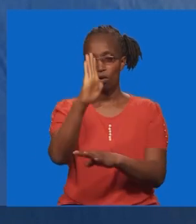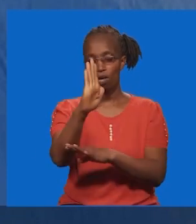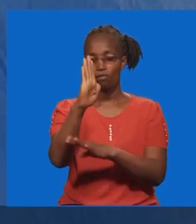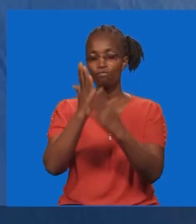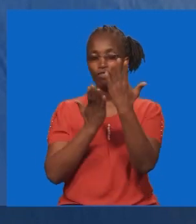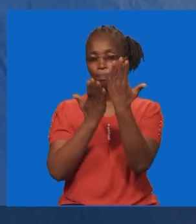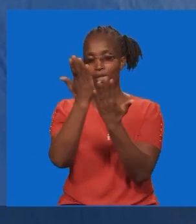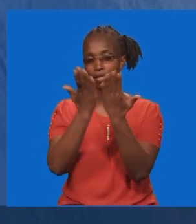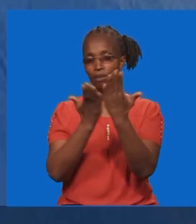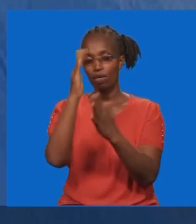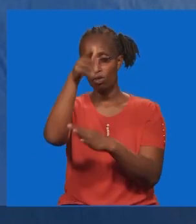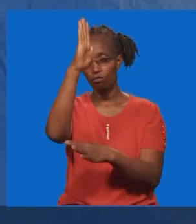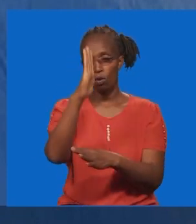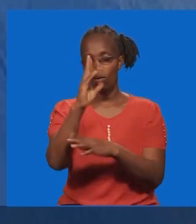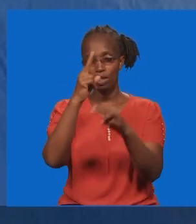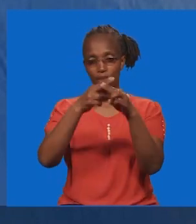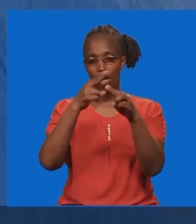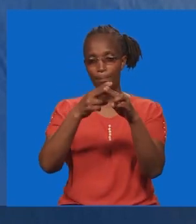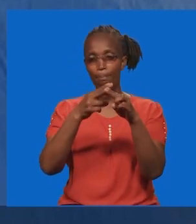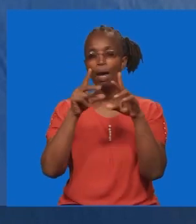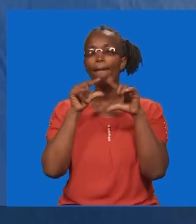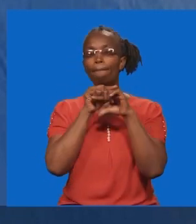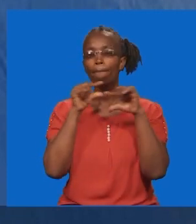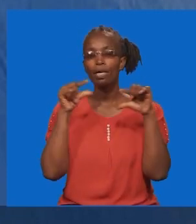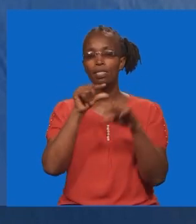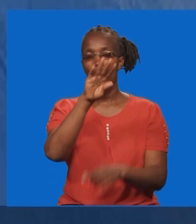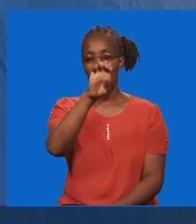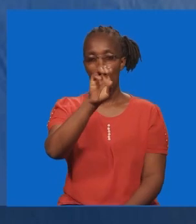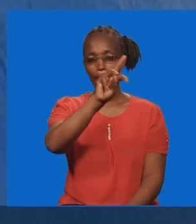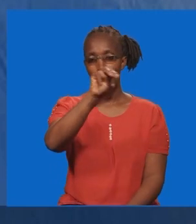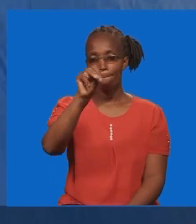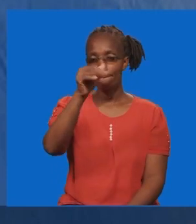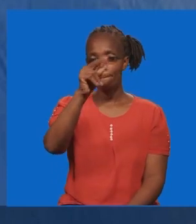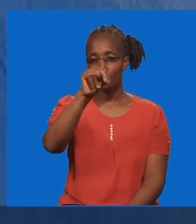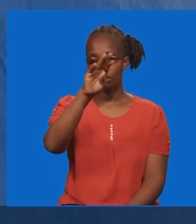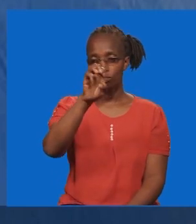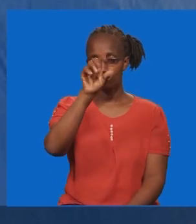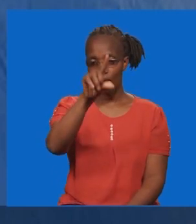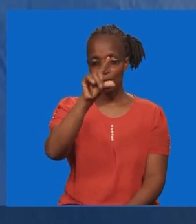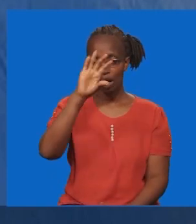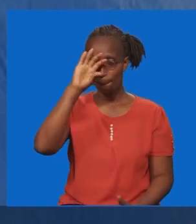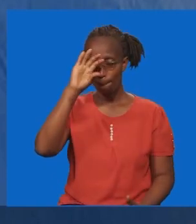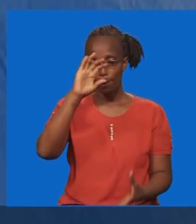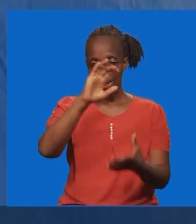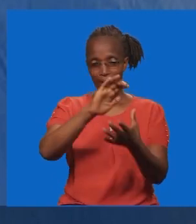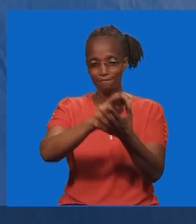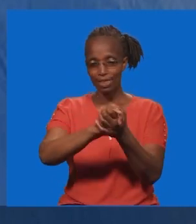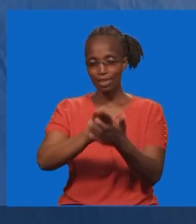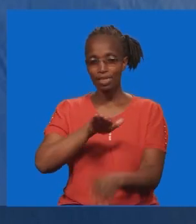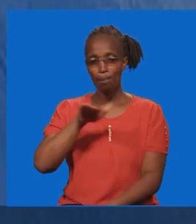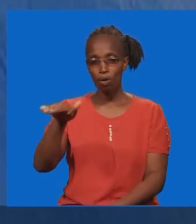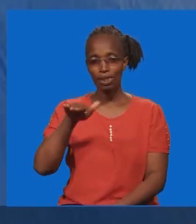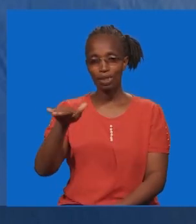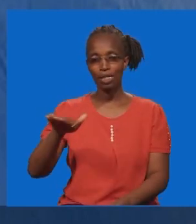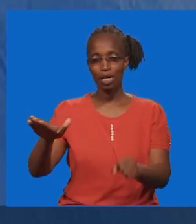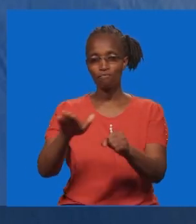mwenyezi mungu. Kutoka kwa mtumishi wake, pasta Emanuel Ndambuki, ambapo ninaamini ya kwamba, ni asubuia